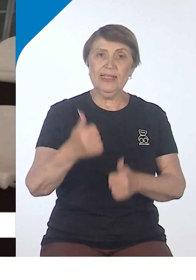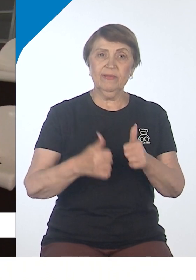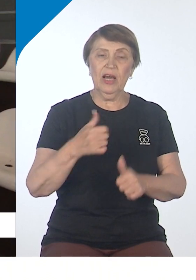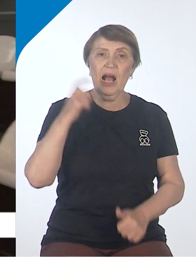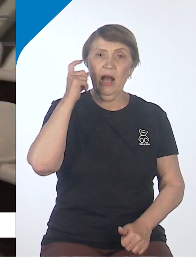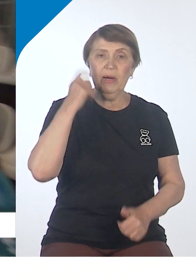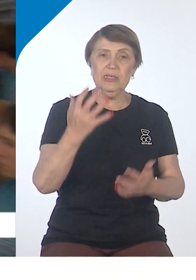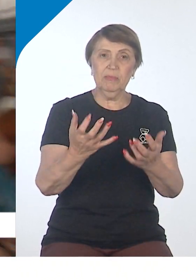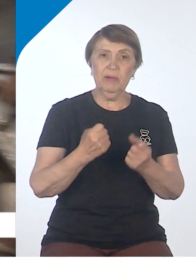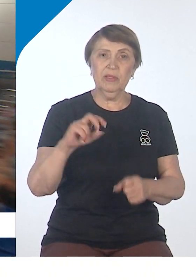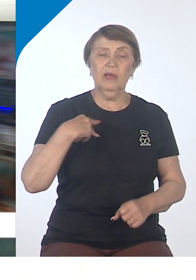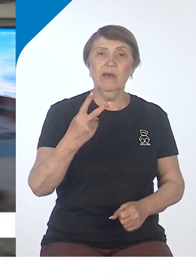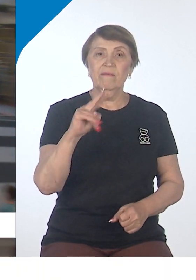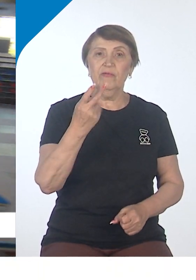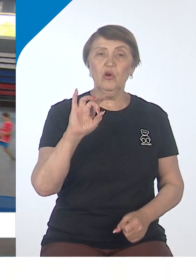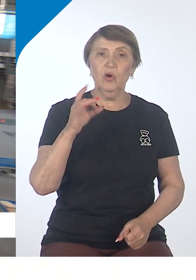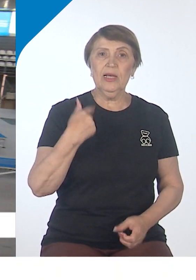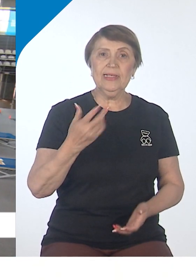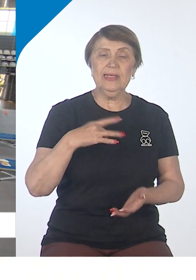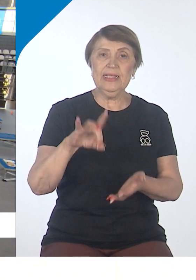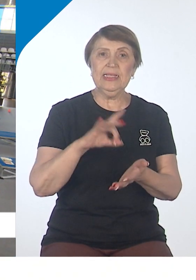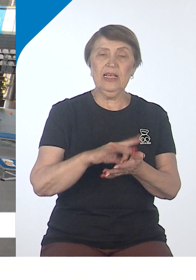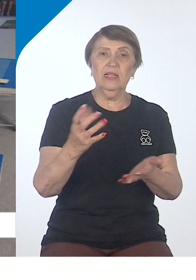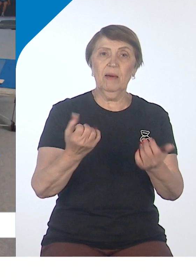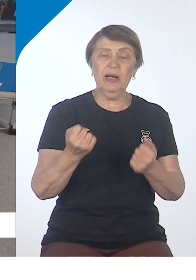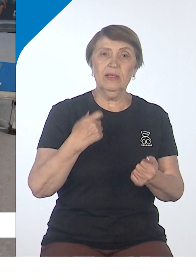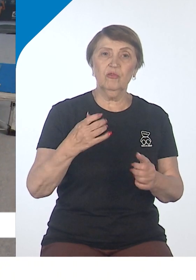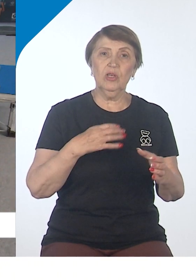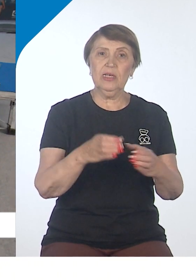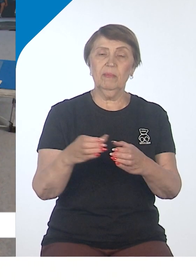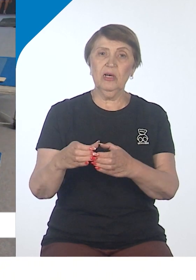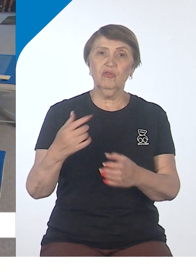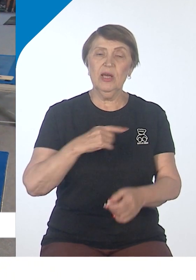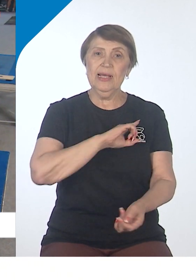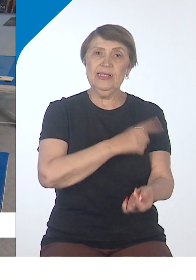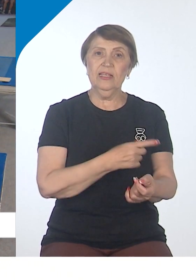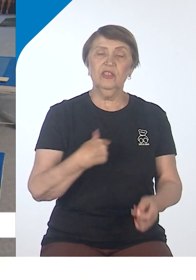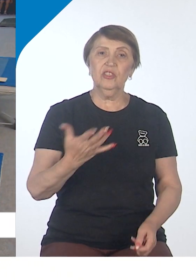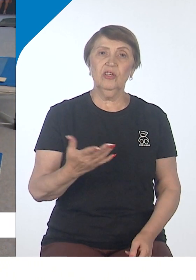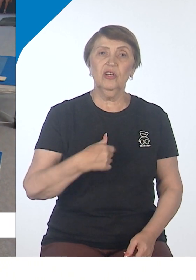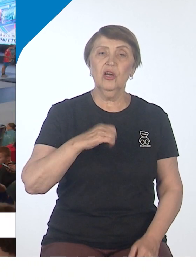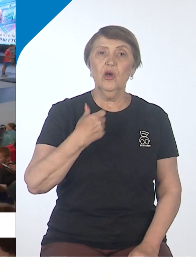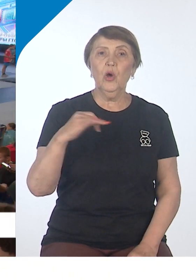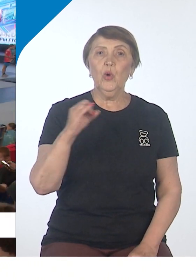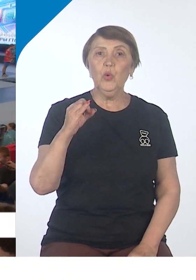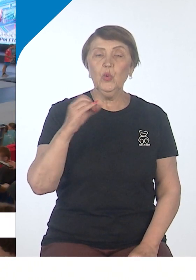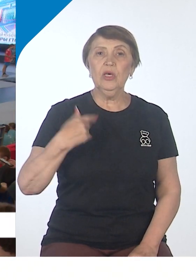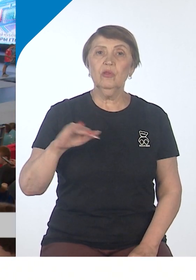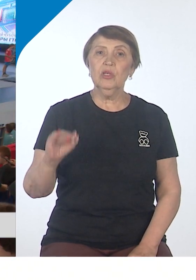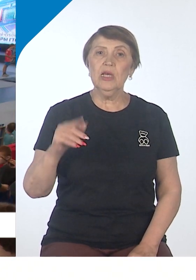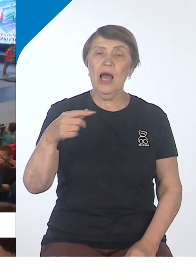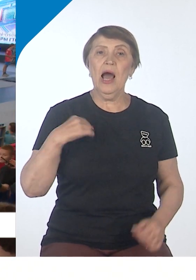Хабаровск принимает их во второй раз. Цель набрать команду сильнейших из шести юных атлетов и шести взрослых. Те 12